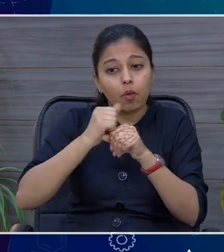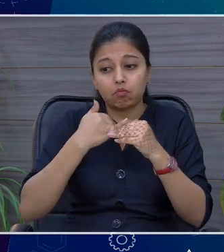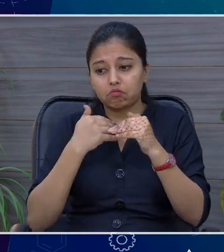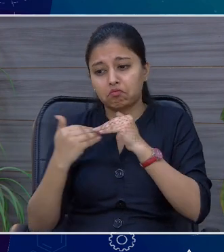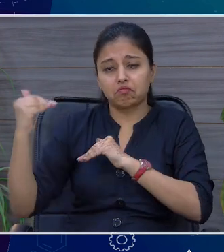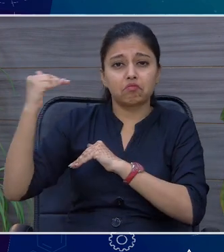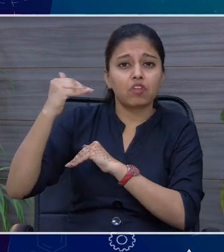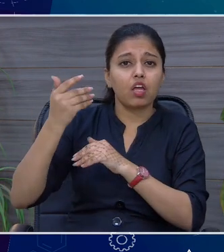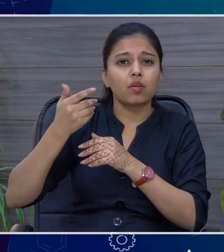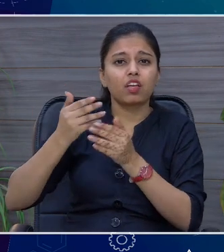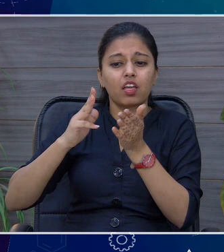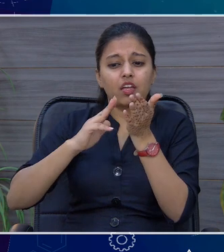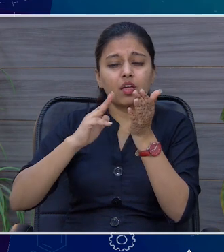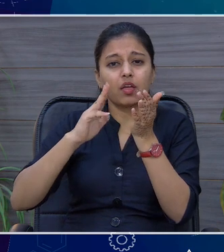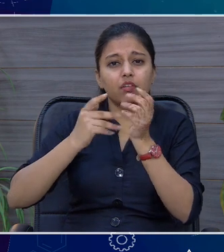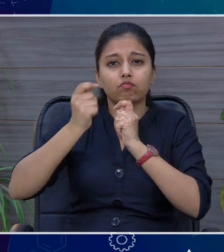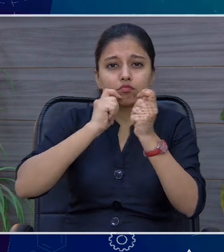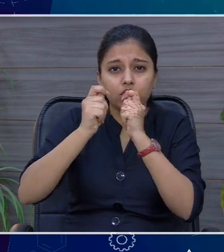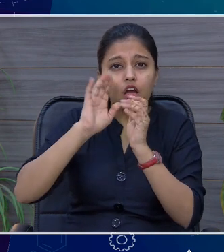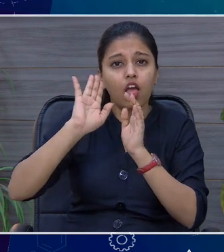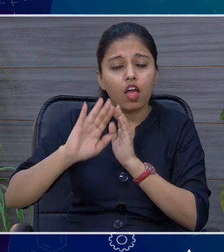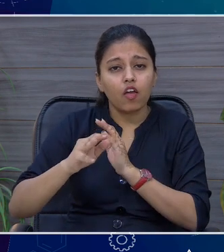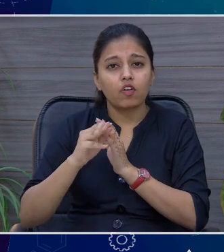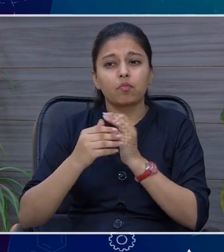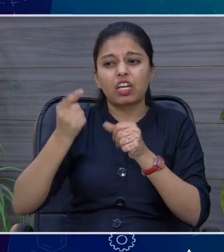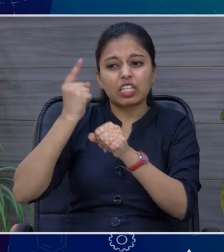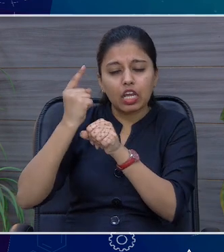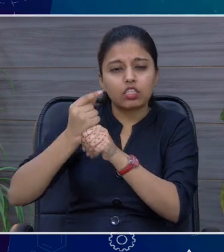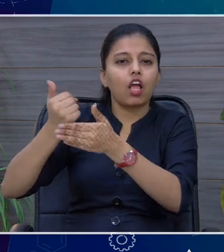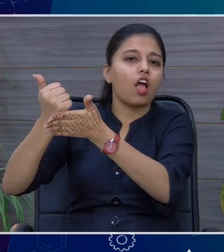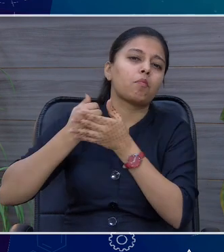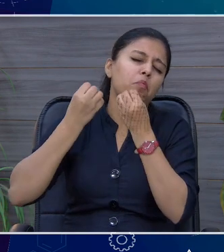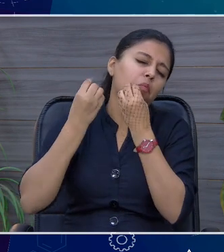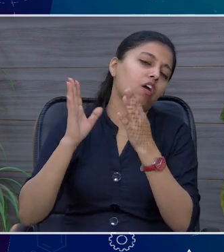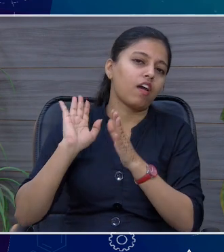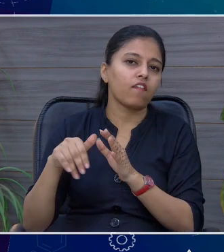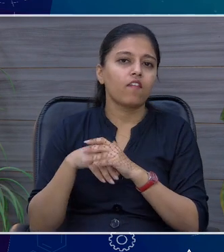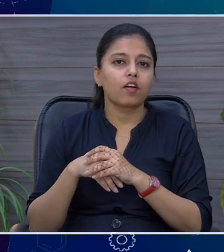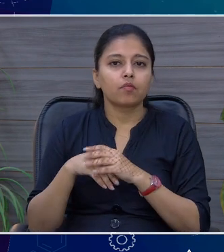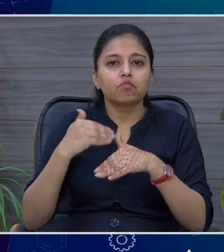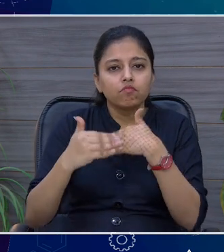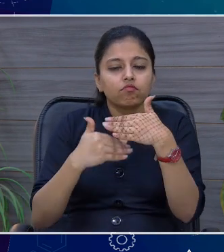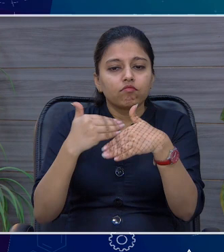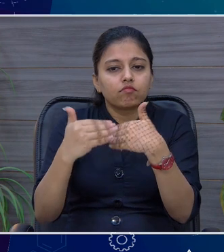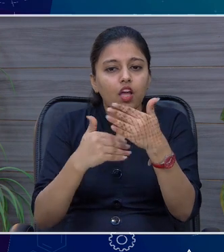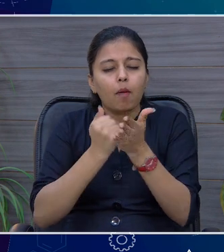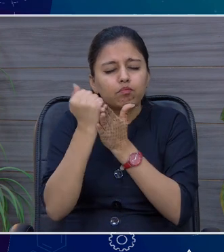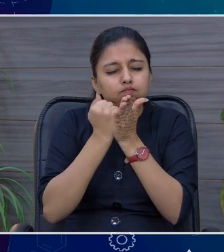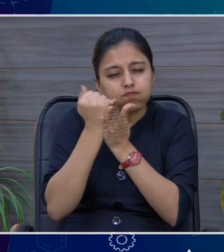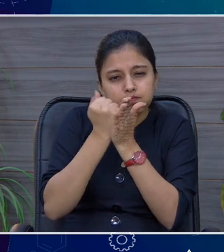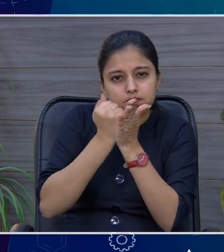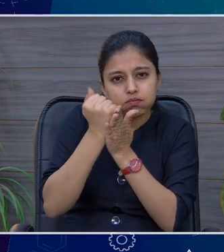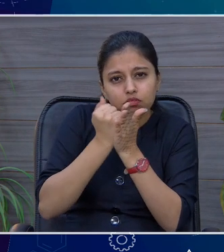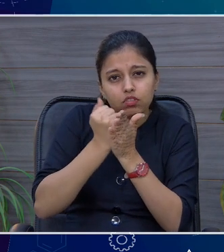मेरे college मैंने mass communication किया सार वहां पर मेरे teachers, मेरे professors ने मेरे बहुत help किया और धीरे दिर उस चीज को practice करके